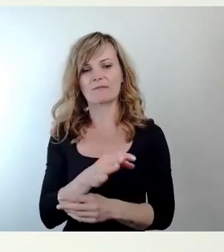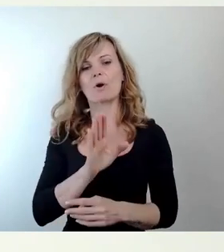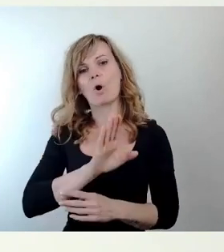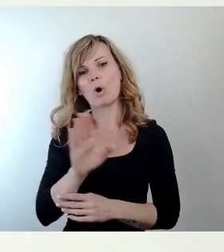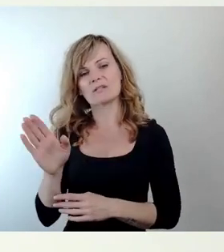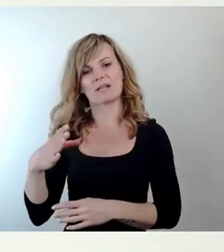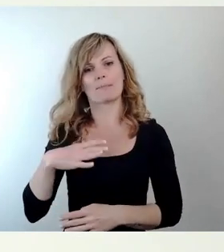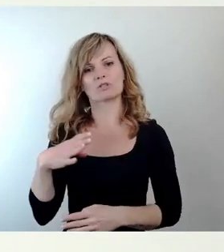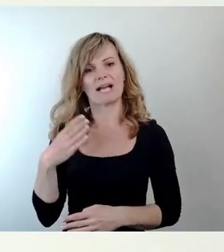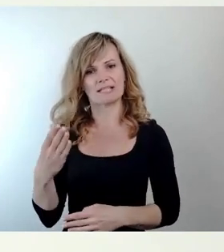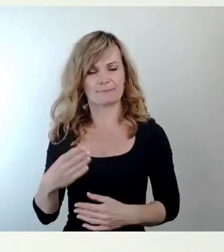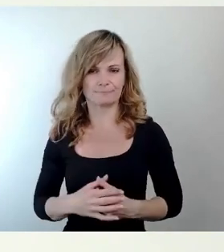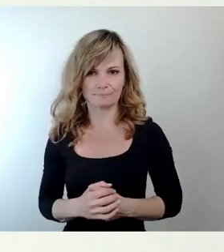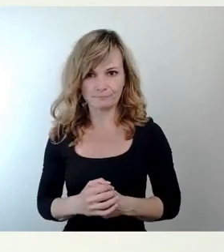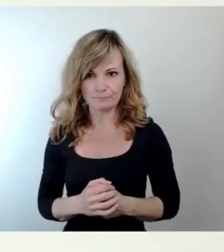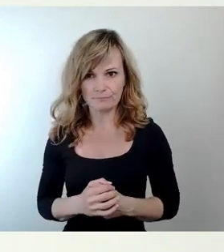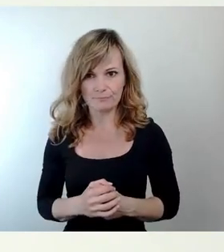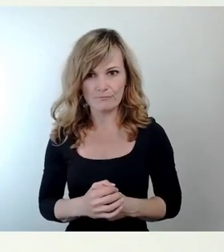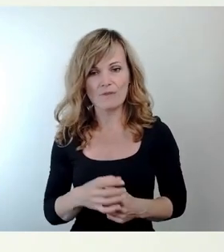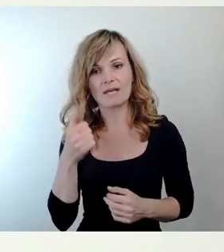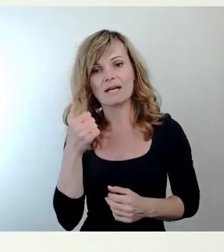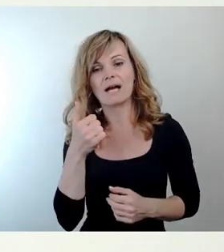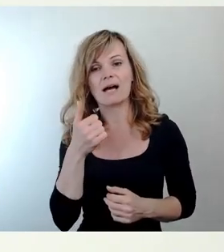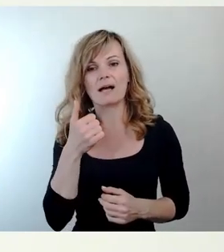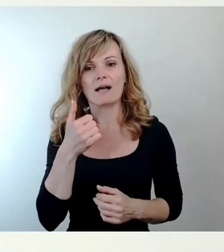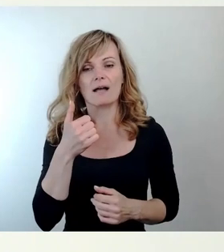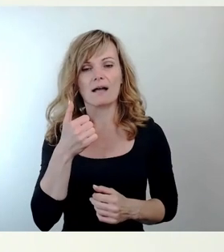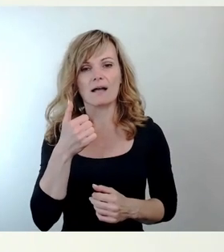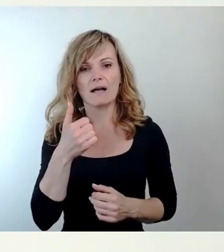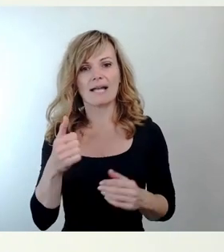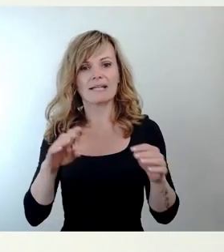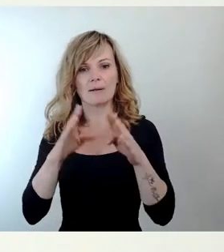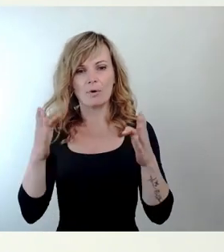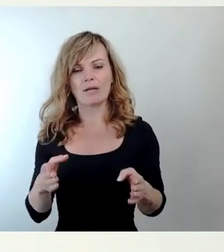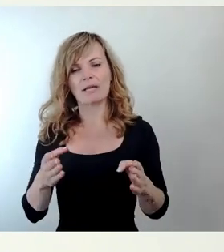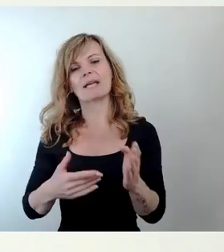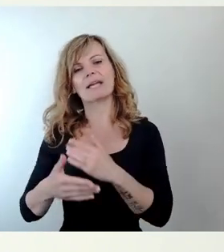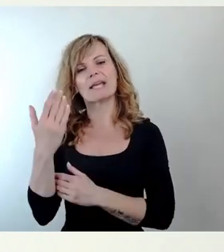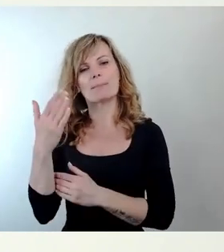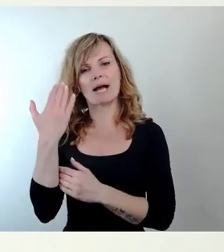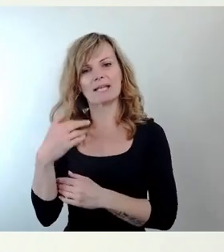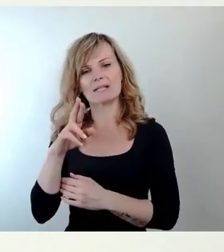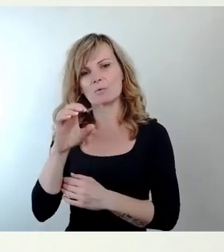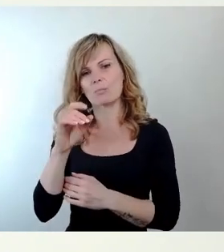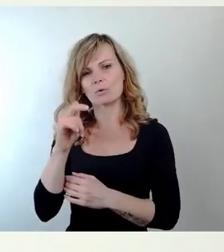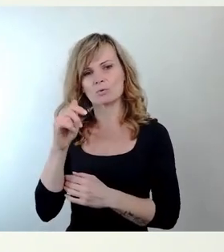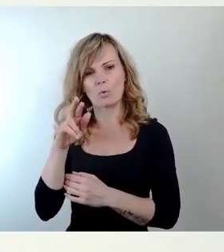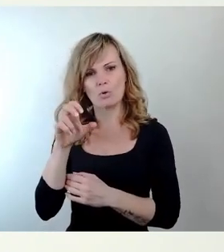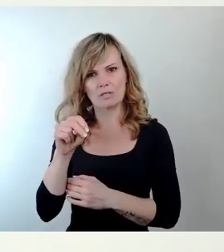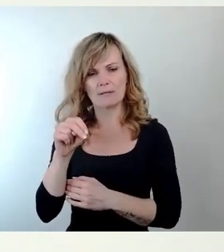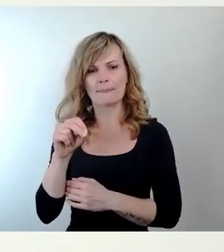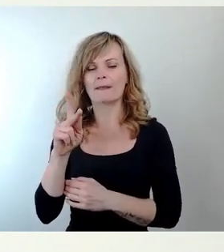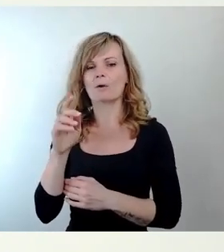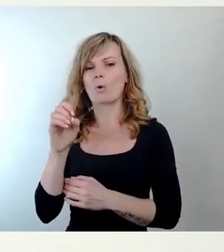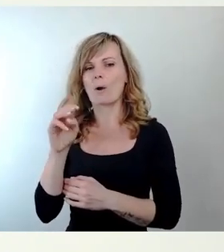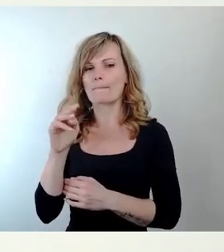ein Gebäude des ehemaligen Robotronkombinats, das die Wiege des heutigen